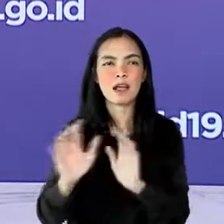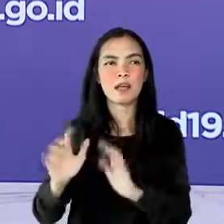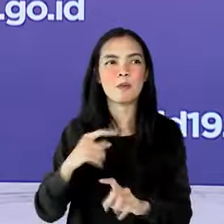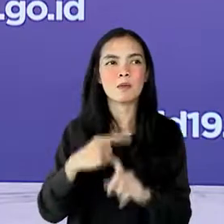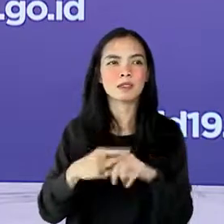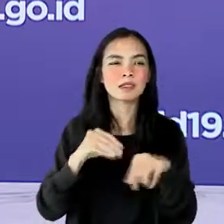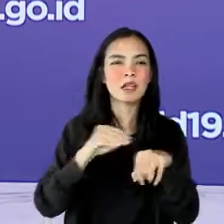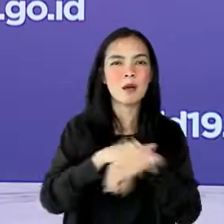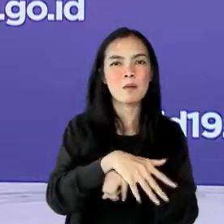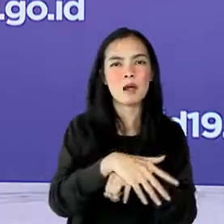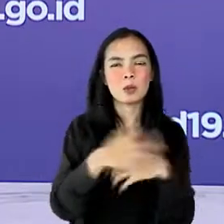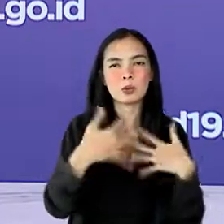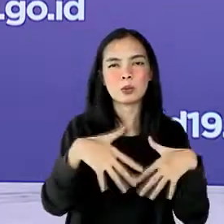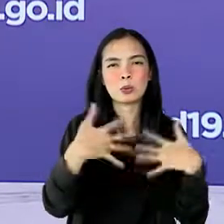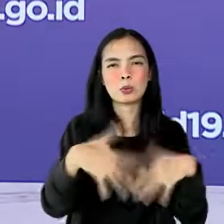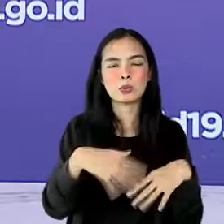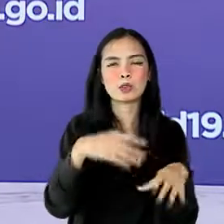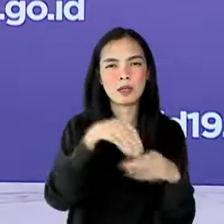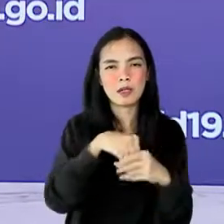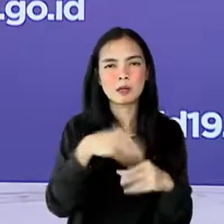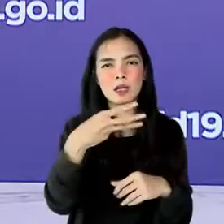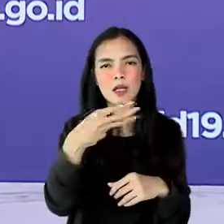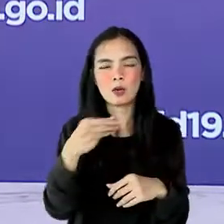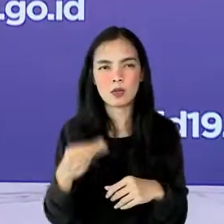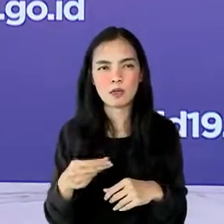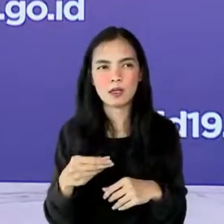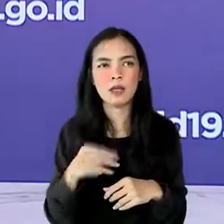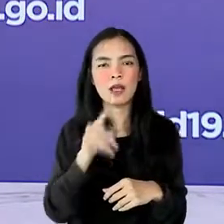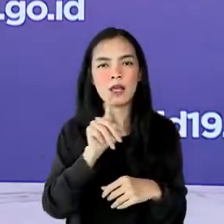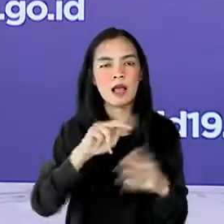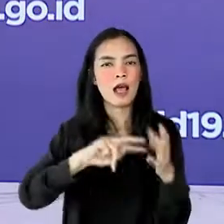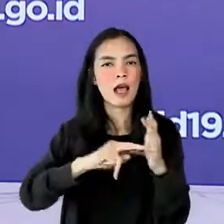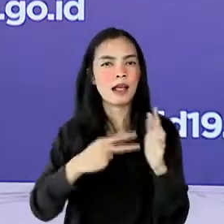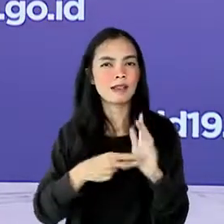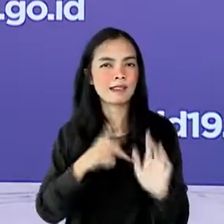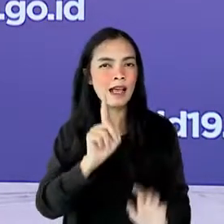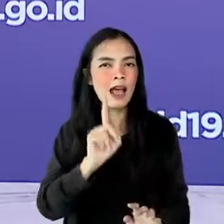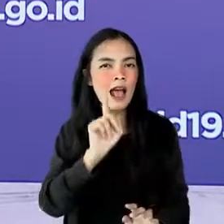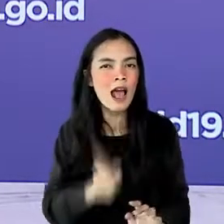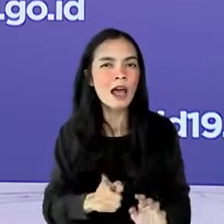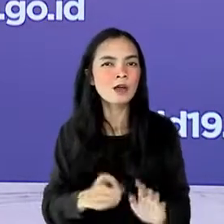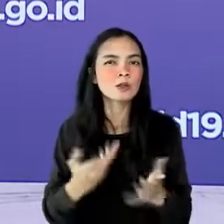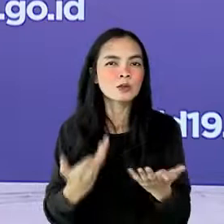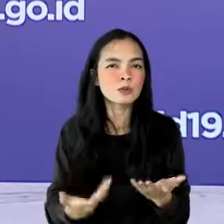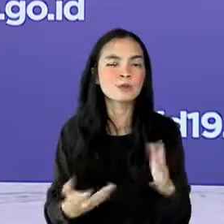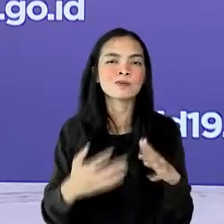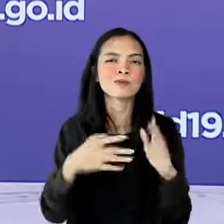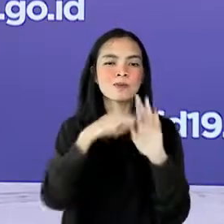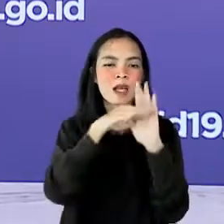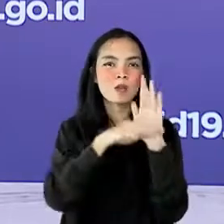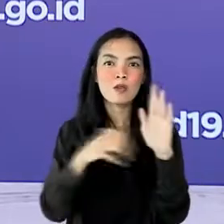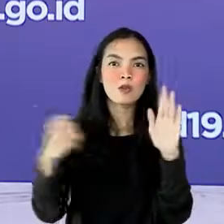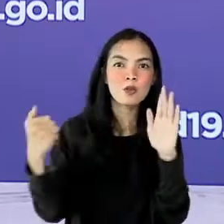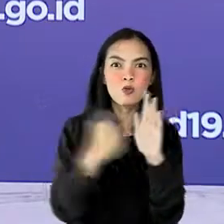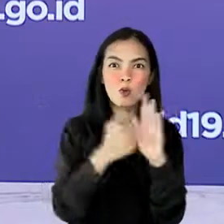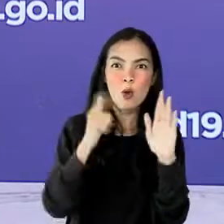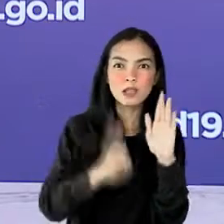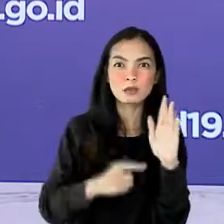secara ekonomi. Tentunya, pada suatu titik kita harus kembali melakukan relaksasi.